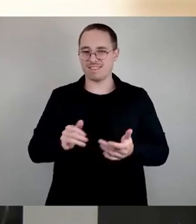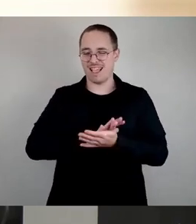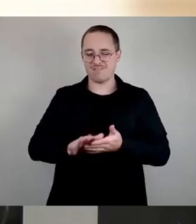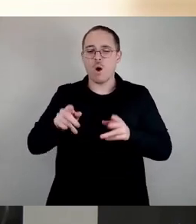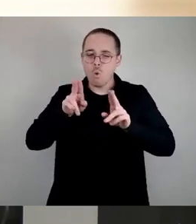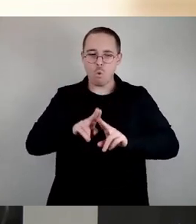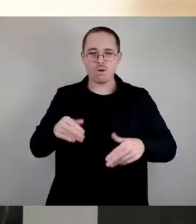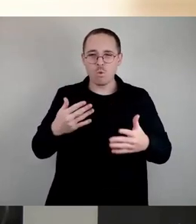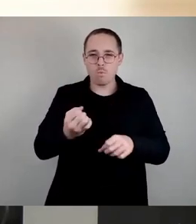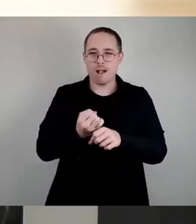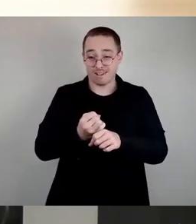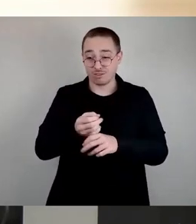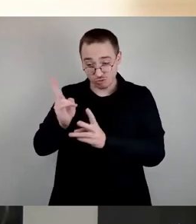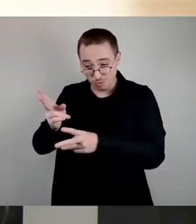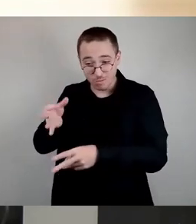Okay.